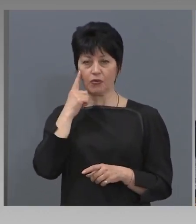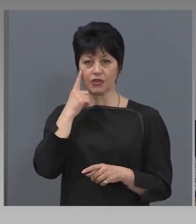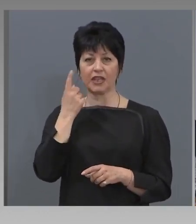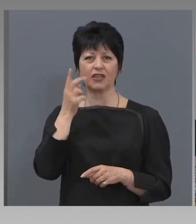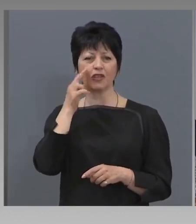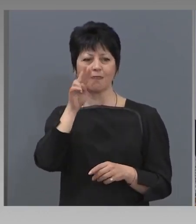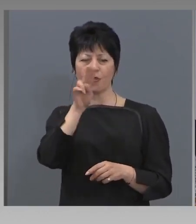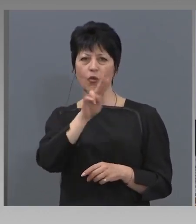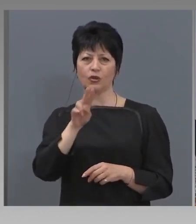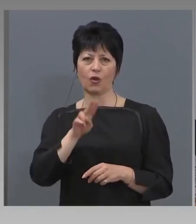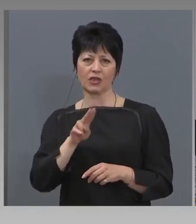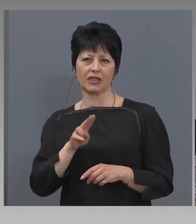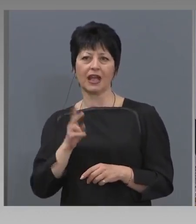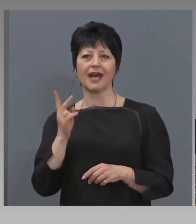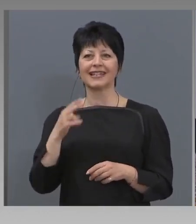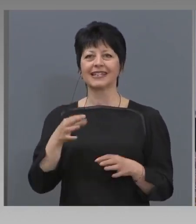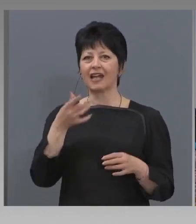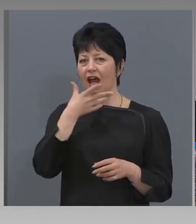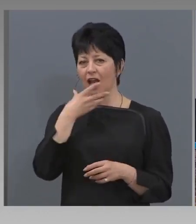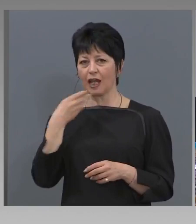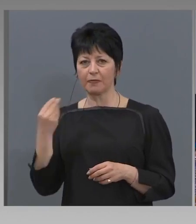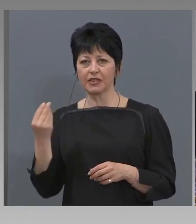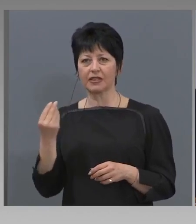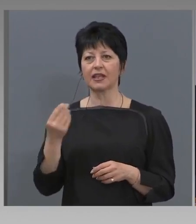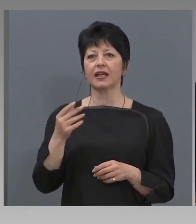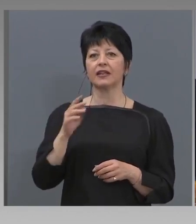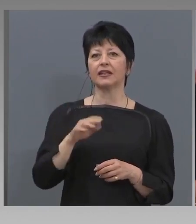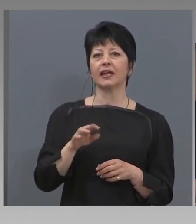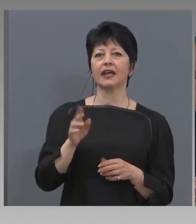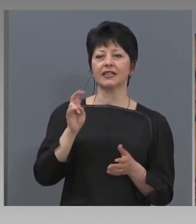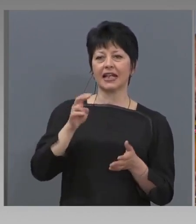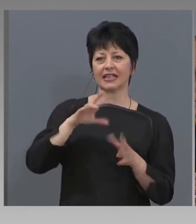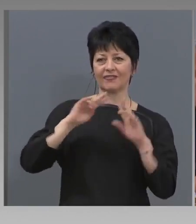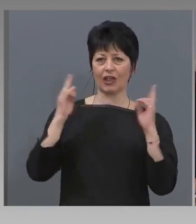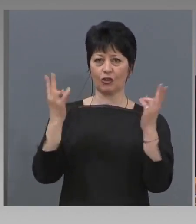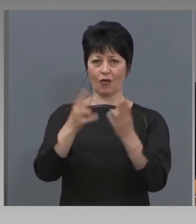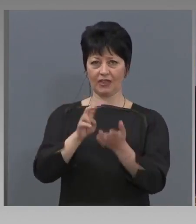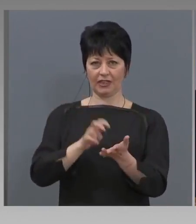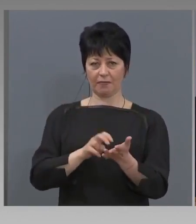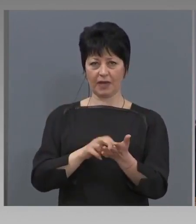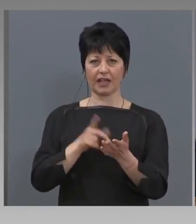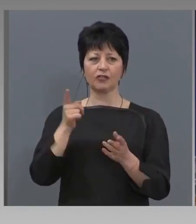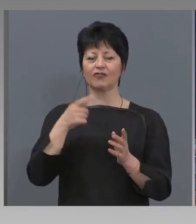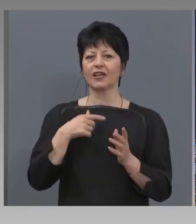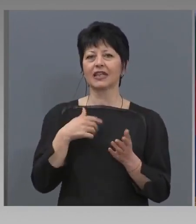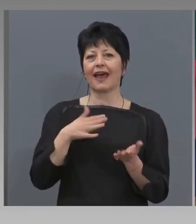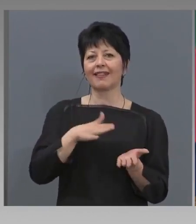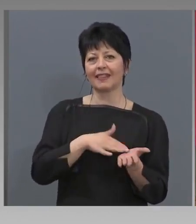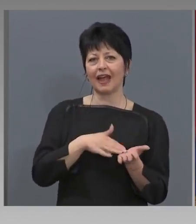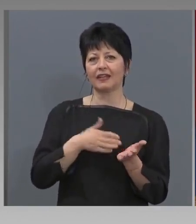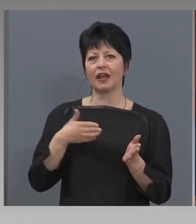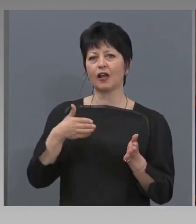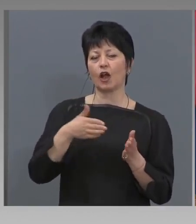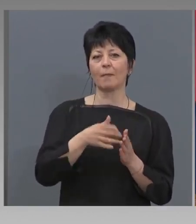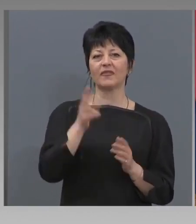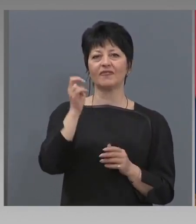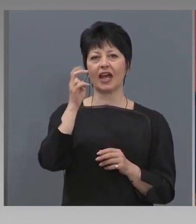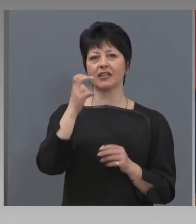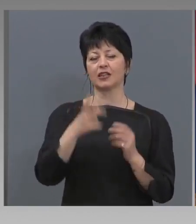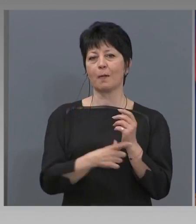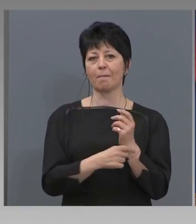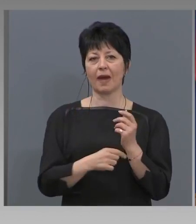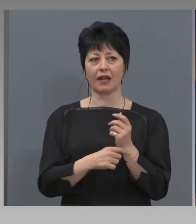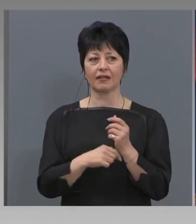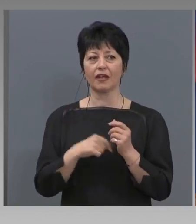за дефицита ни е около 4% на Световната банка и то за данни към 20 март? Няма ли да се го кажа, че няма да